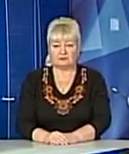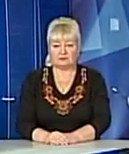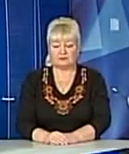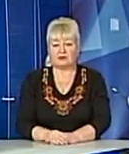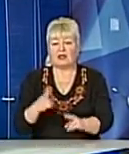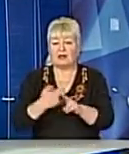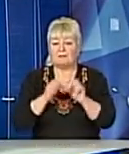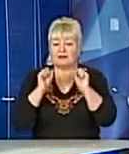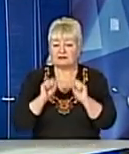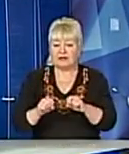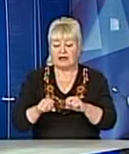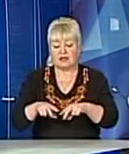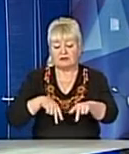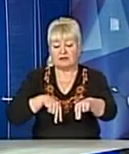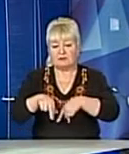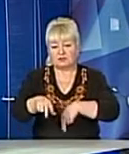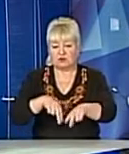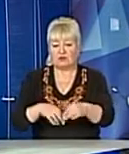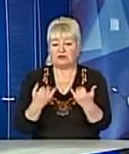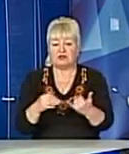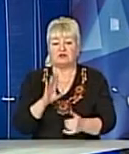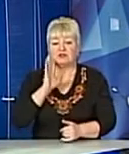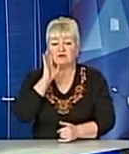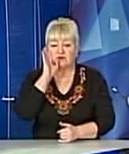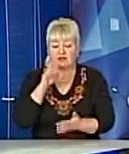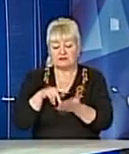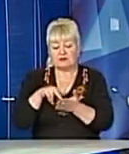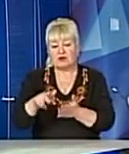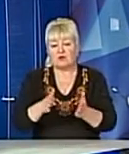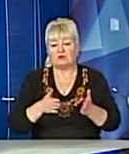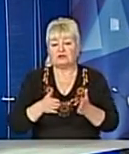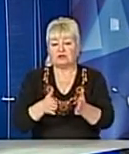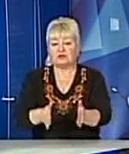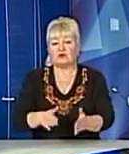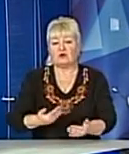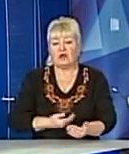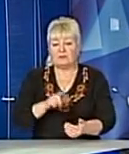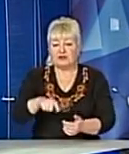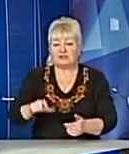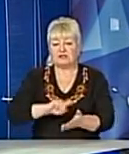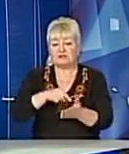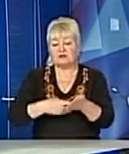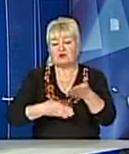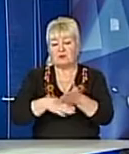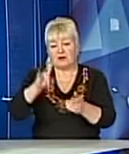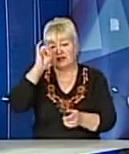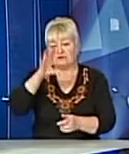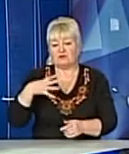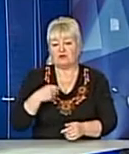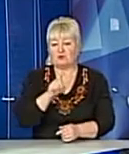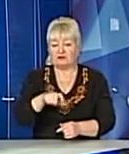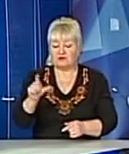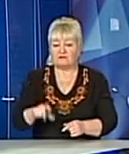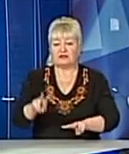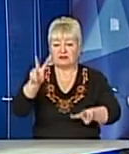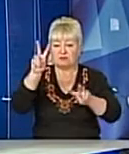Безпека на пішохідних переходах Сьогодні вранці переходити дорогу мешканцям міста допомагали відомі львів'яни До акції під назвою «Жовті